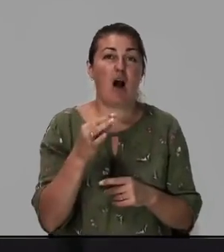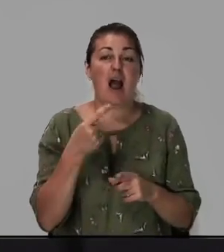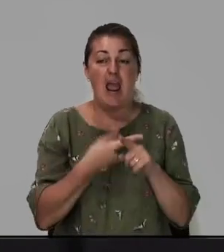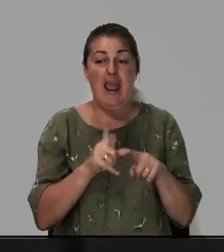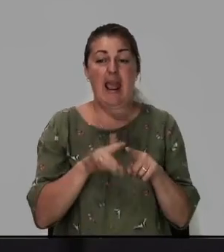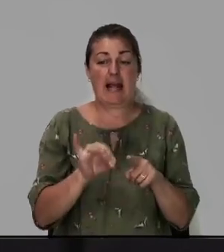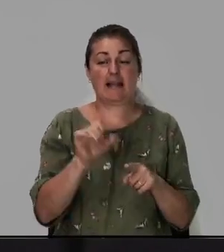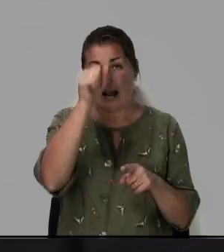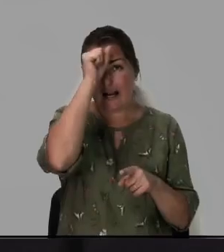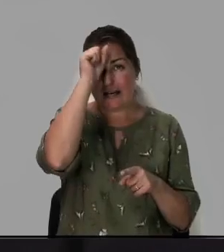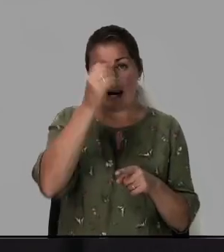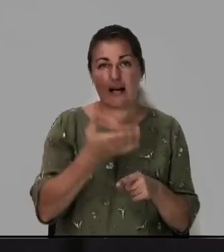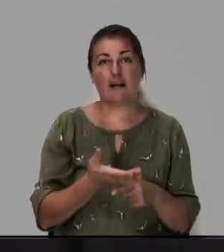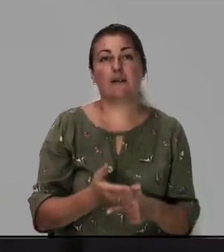грех.